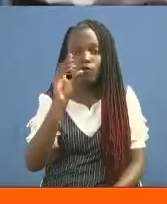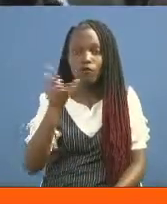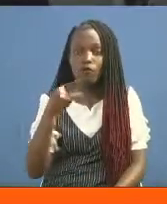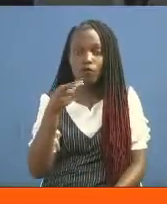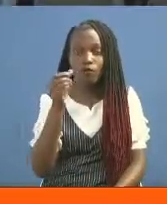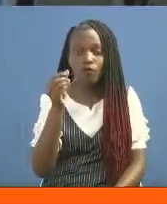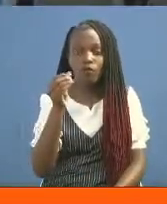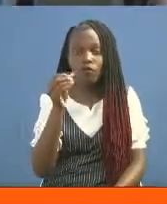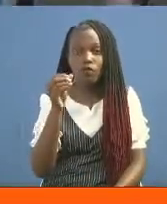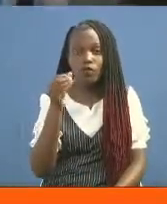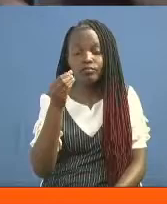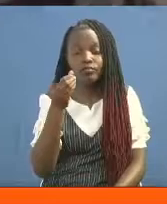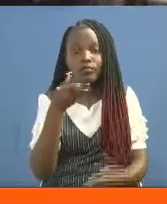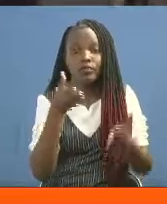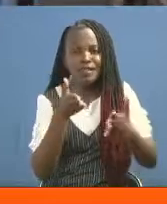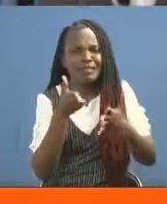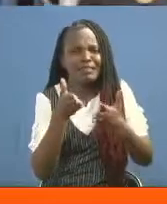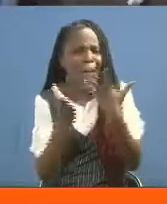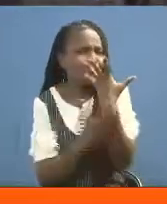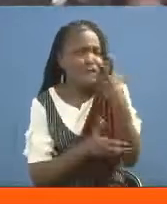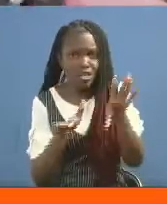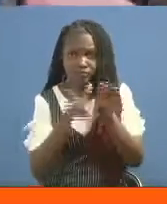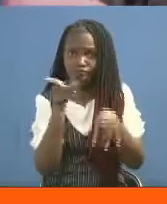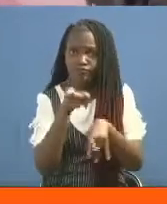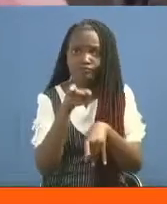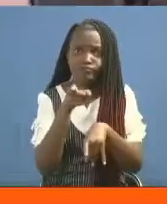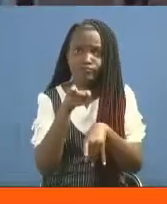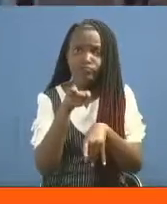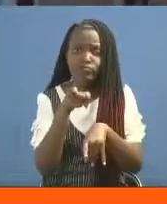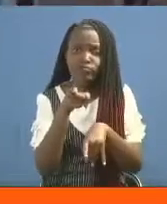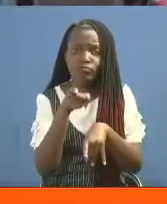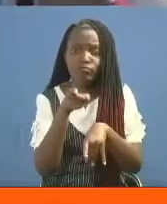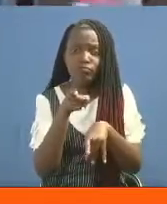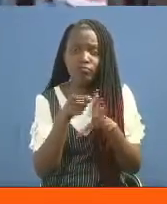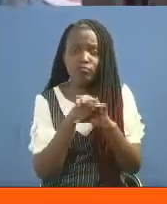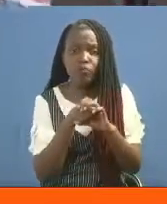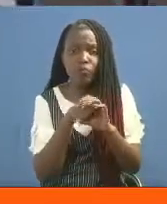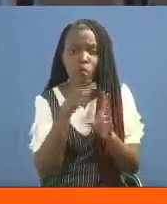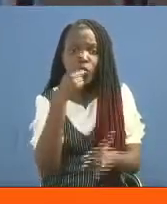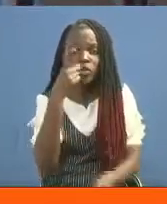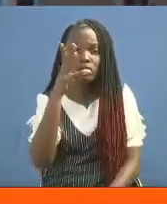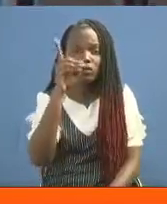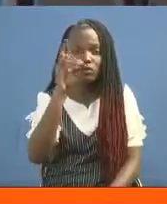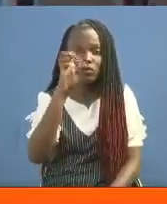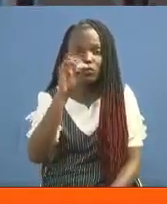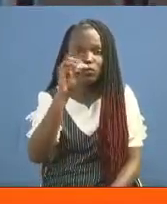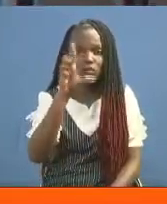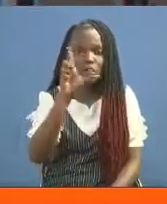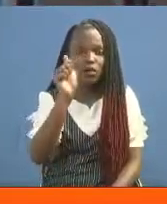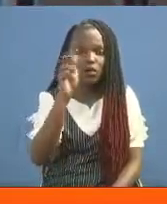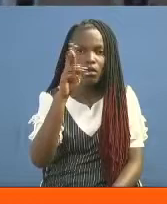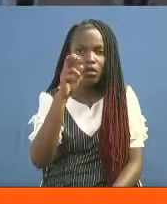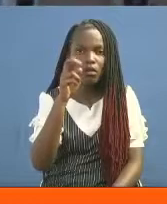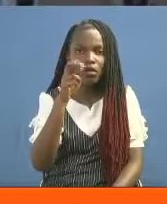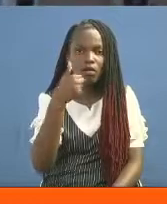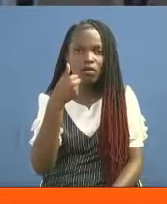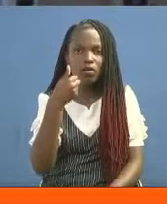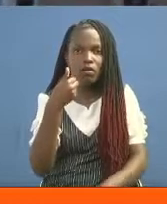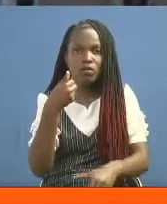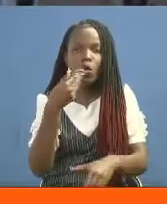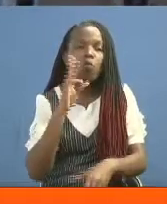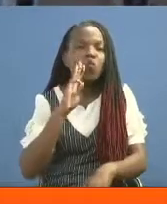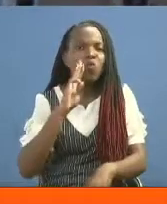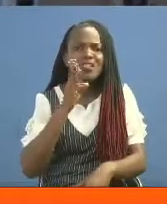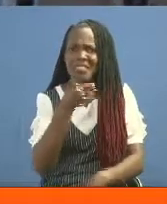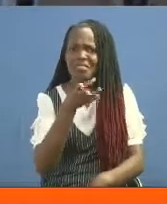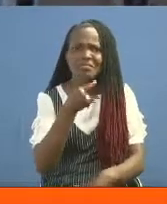wengi wa wakishi maisha duni hasa chini ya dola moja amerekani au shilingi mia moja. Ukosefu wa majisafi